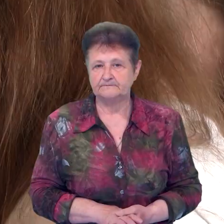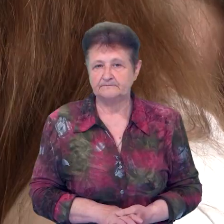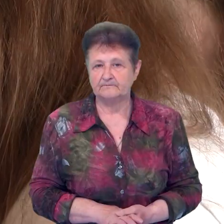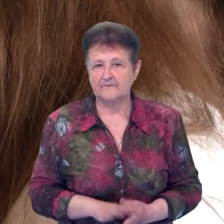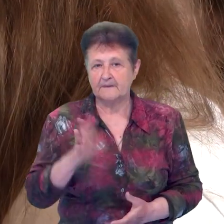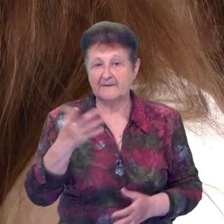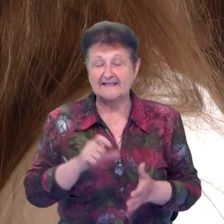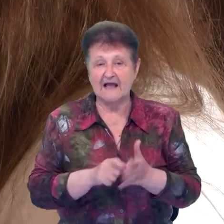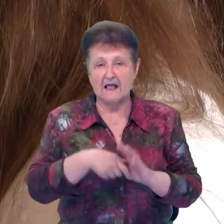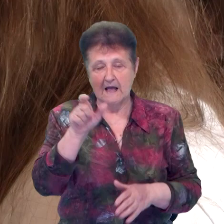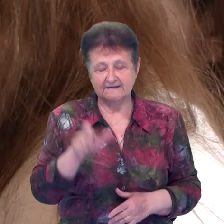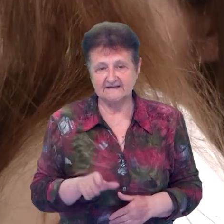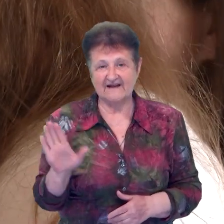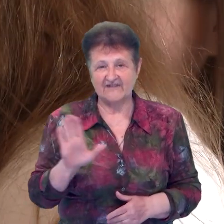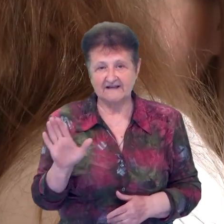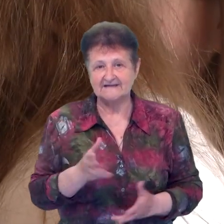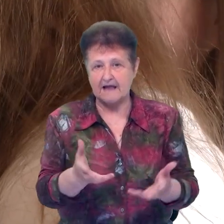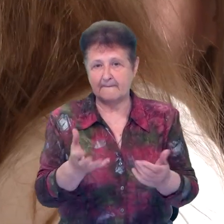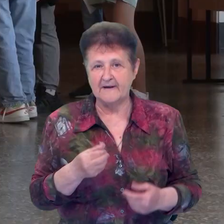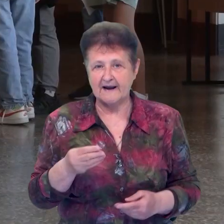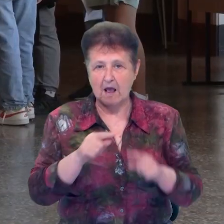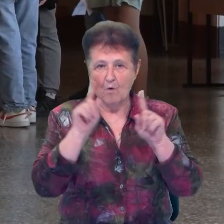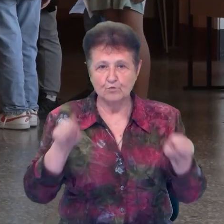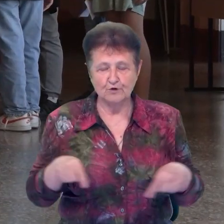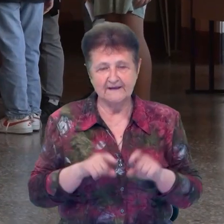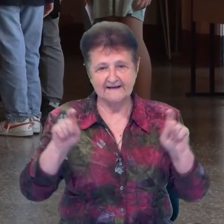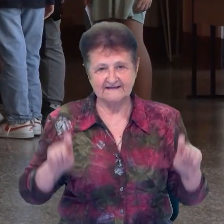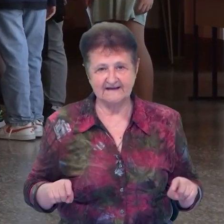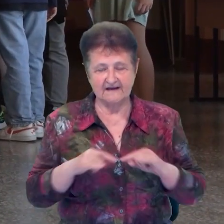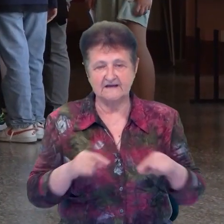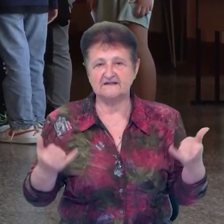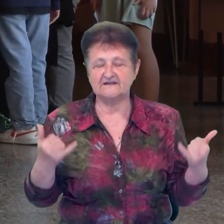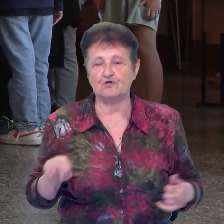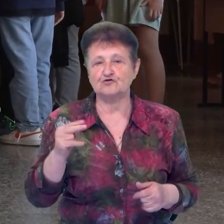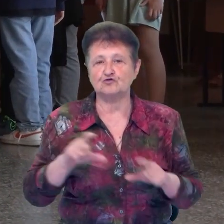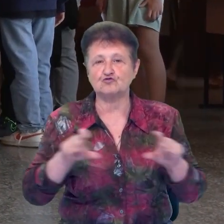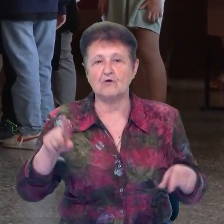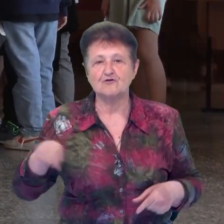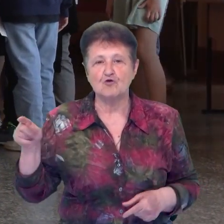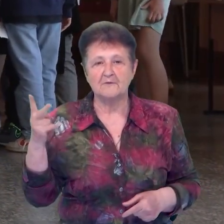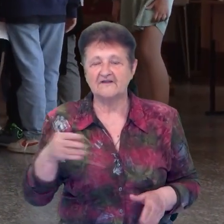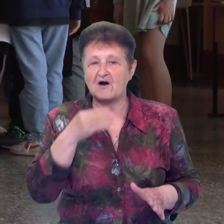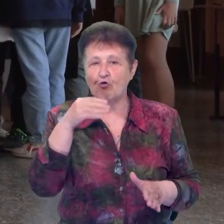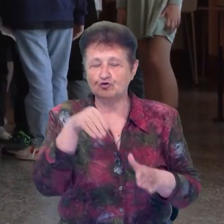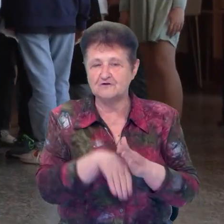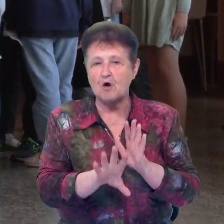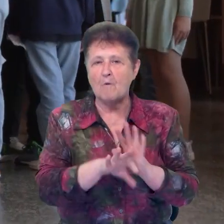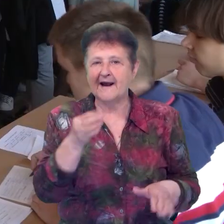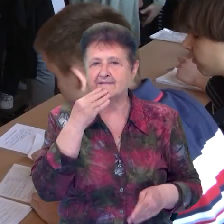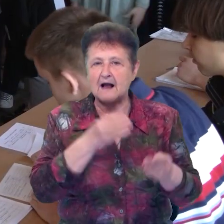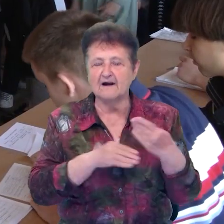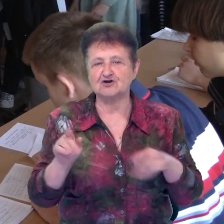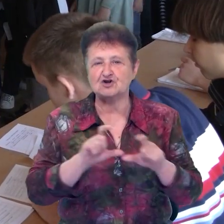П'ятикласниця Владислава Масло бере бюлетень і сідає за стіл. Сьогодні в Чернігівській школі номер два голосування. Обирають